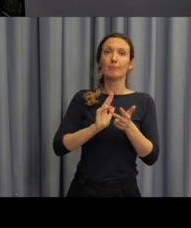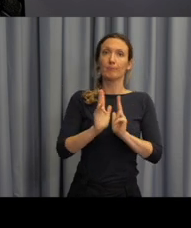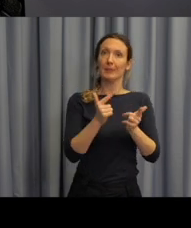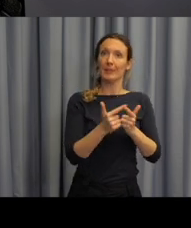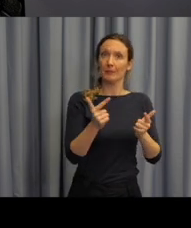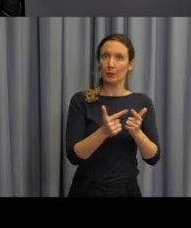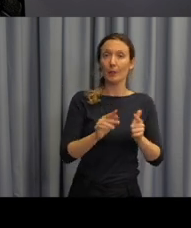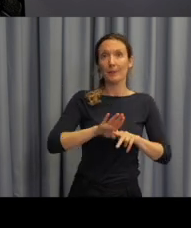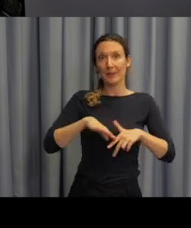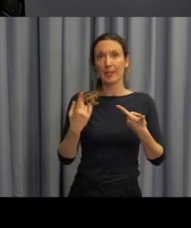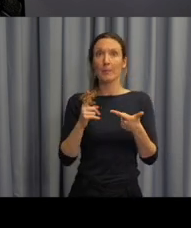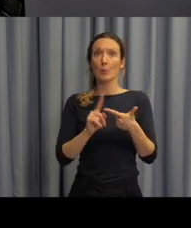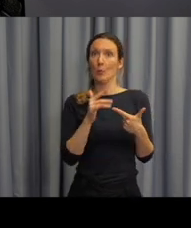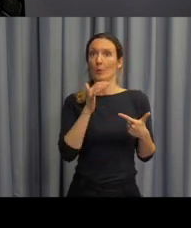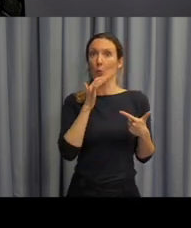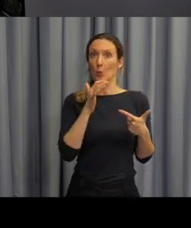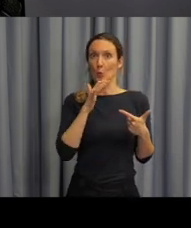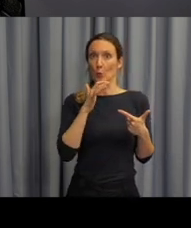český mluvený jazyk,